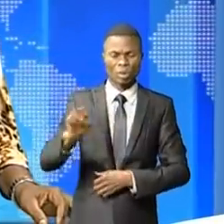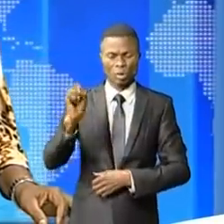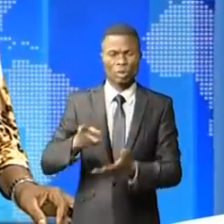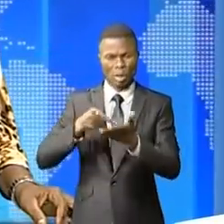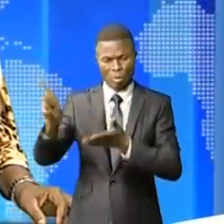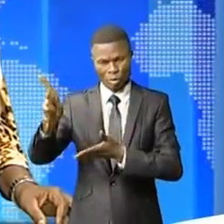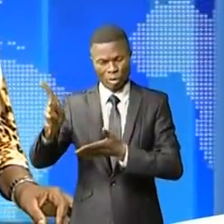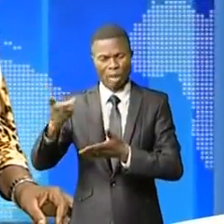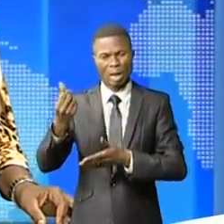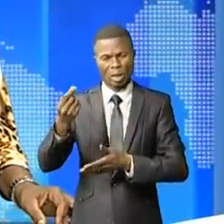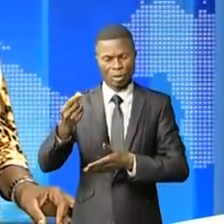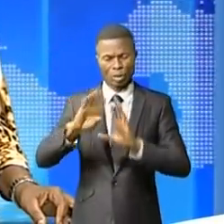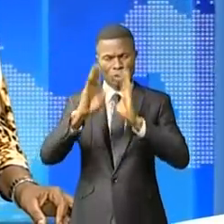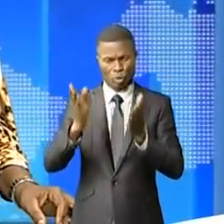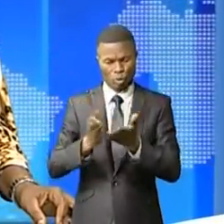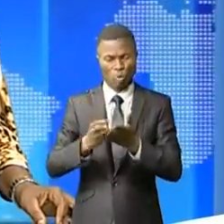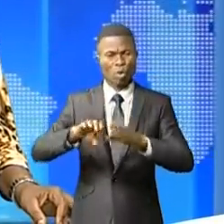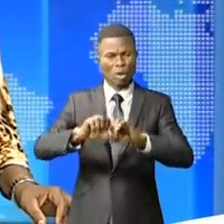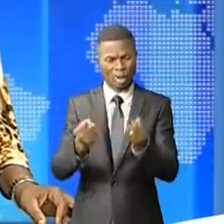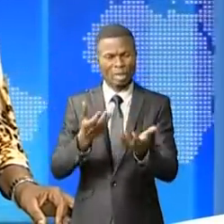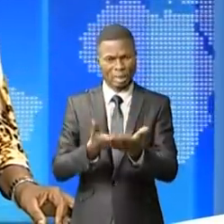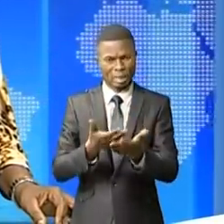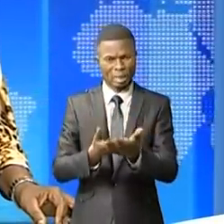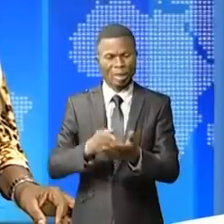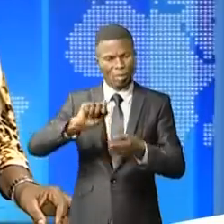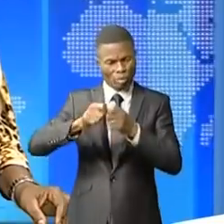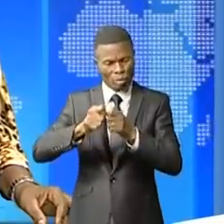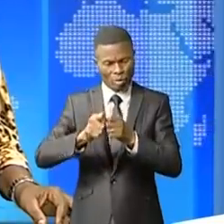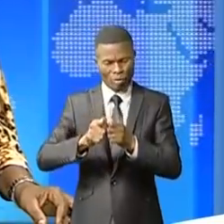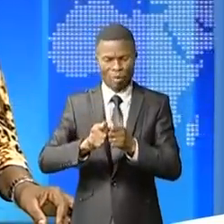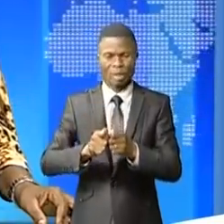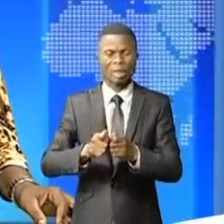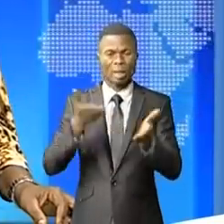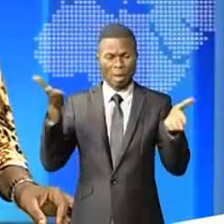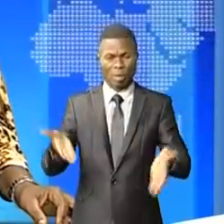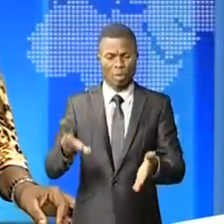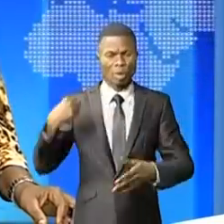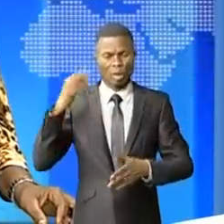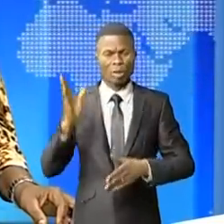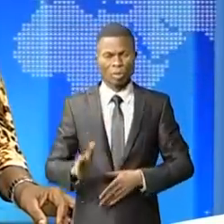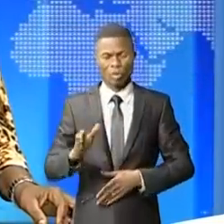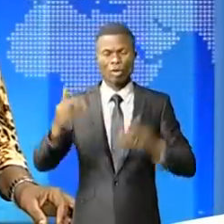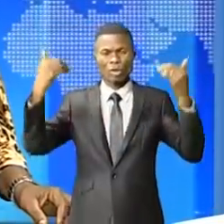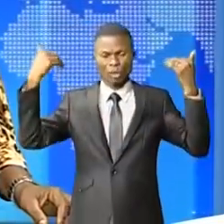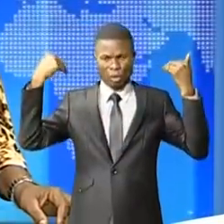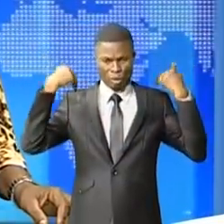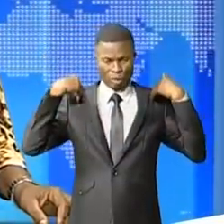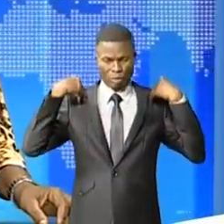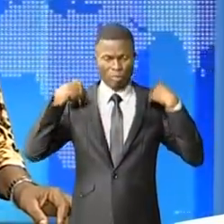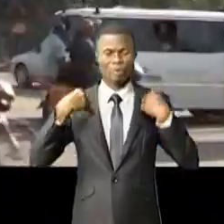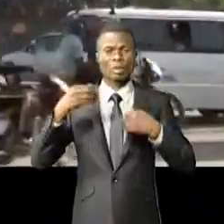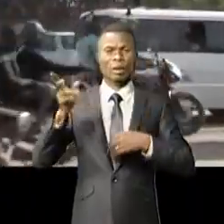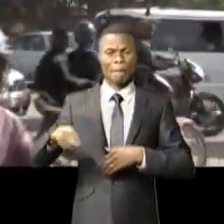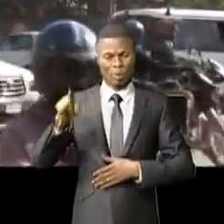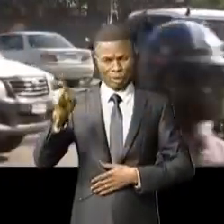a payé le frais d'indemnisation pour sa reparation.'était en présence du gouverneur et autorité de la place.